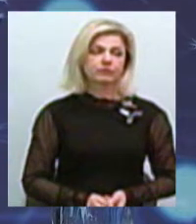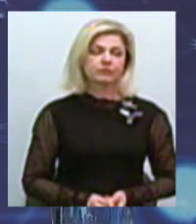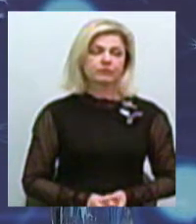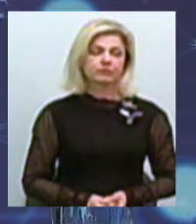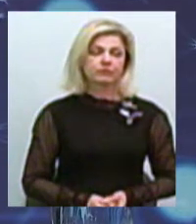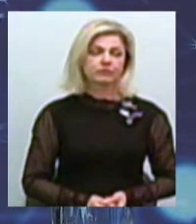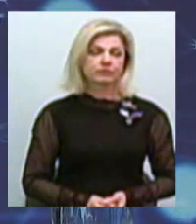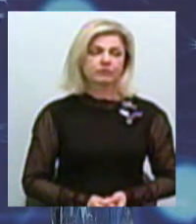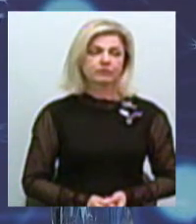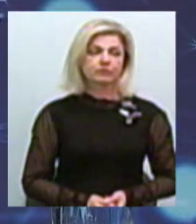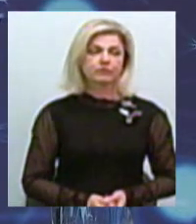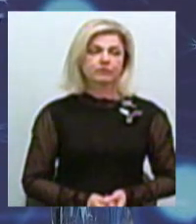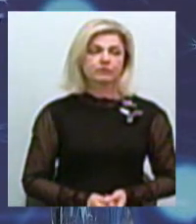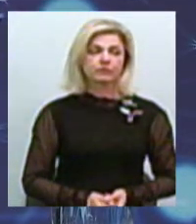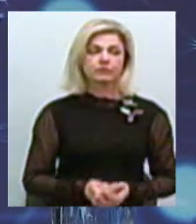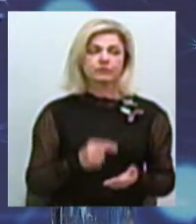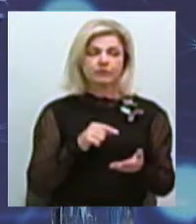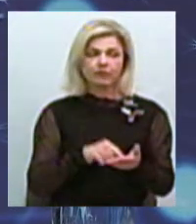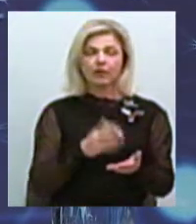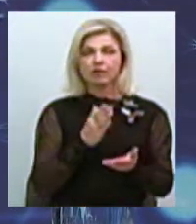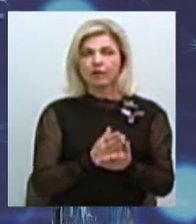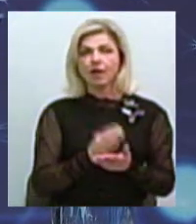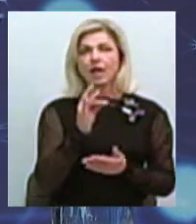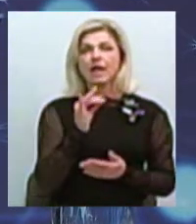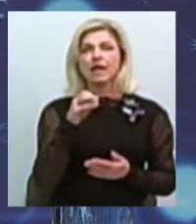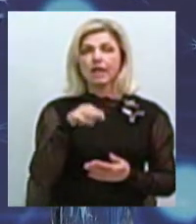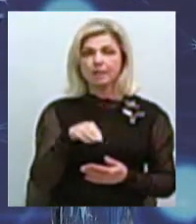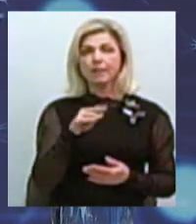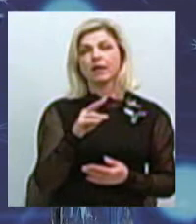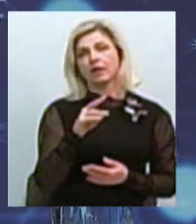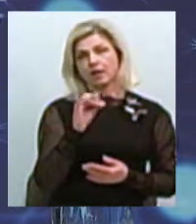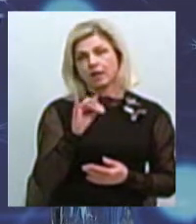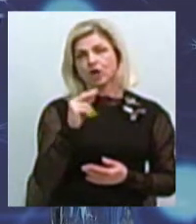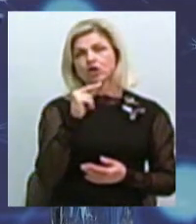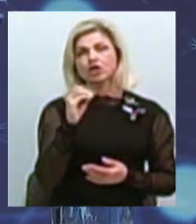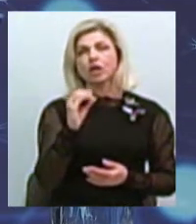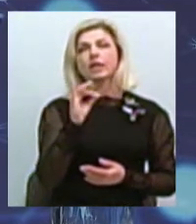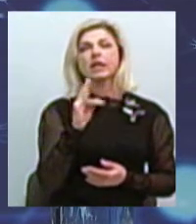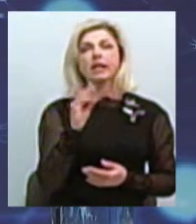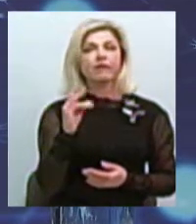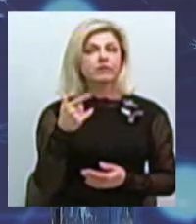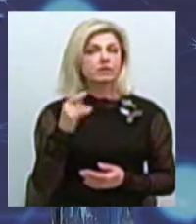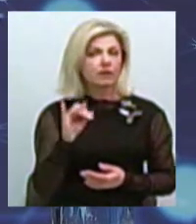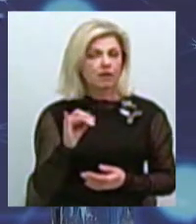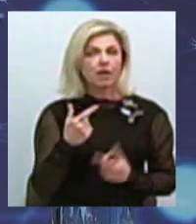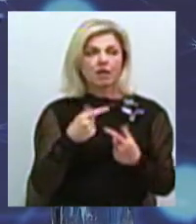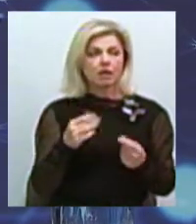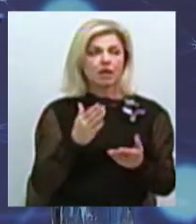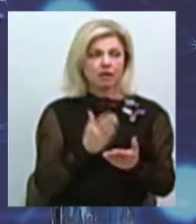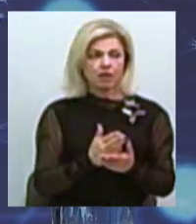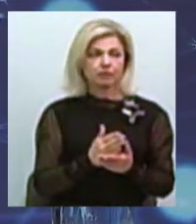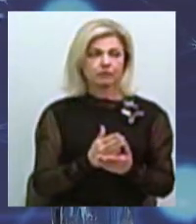міста. І там є Черняхівське, є римські в нас об'єкти, суто римські, де є гладіатори, що ми